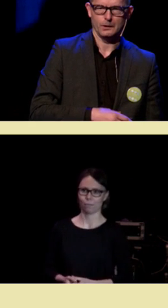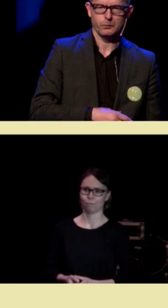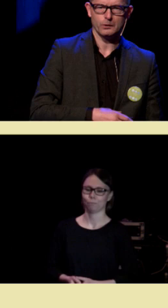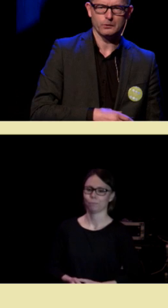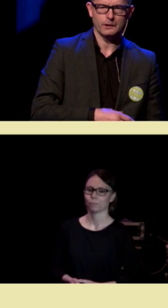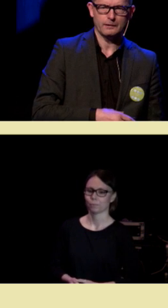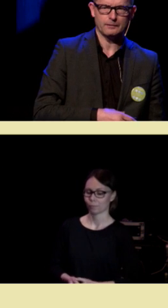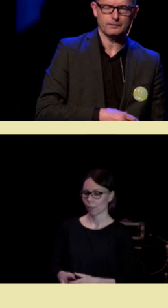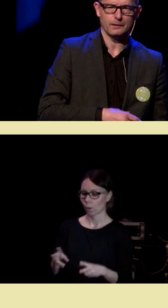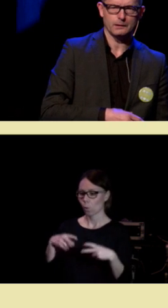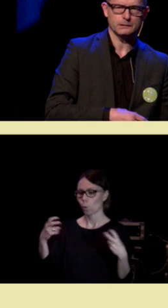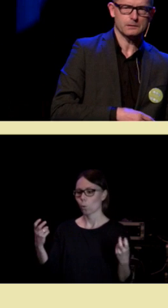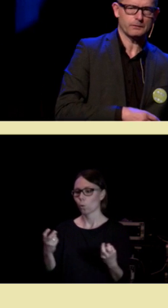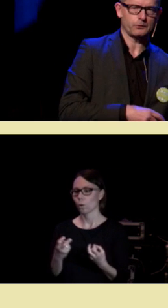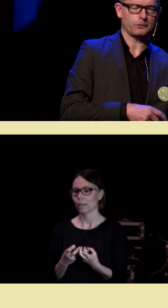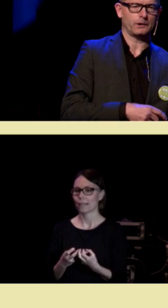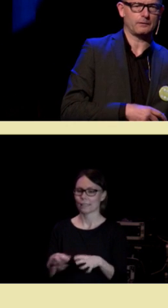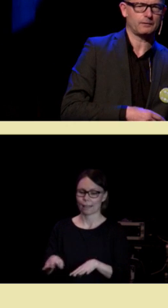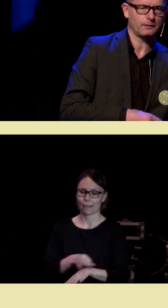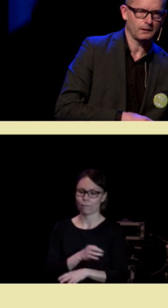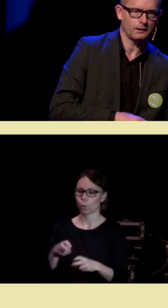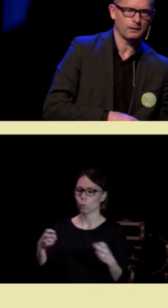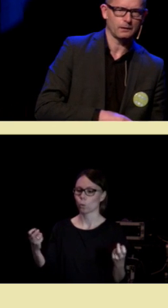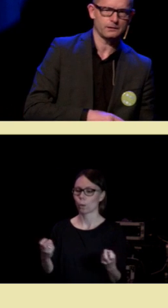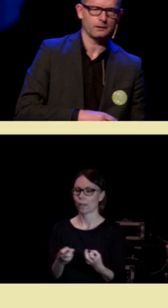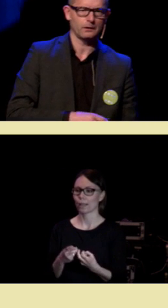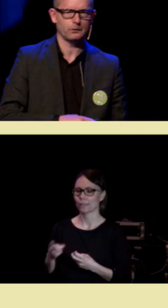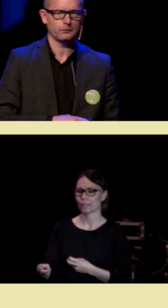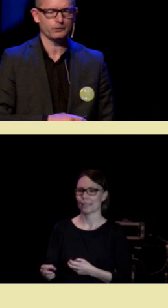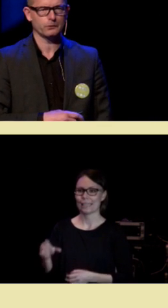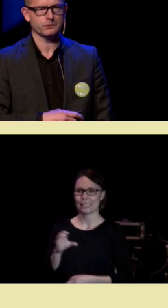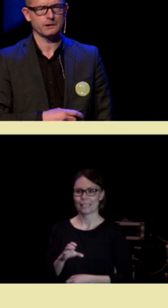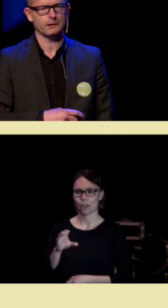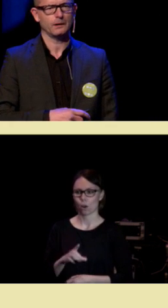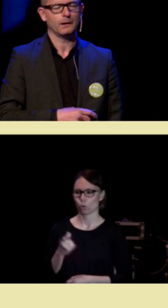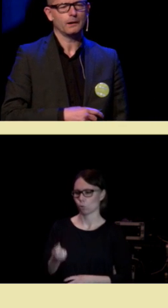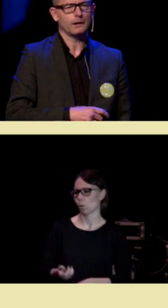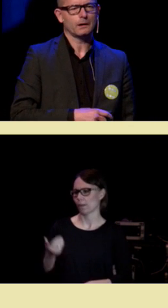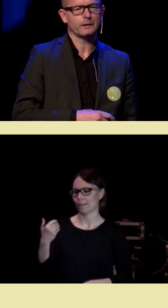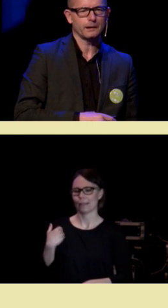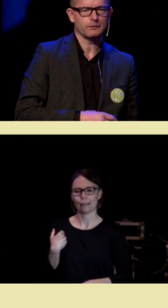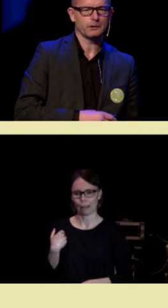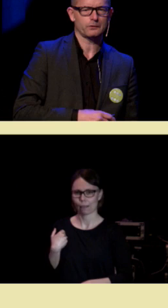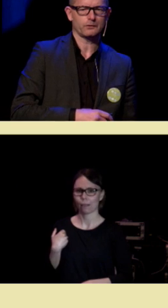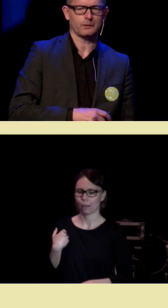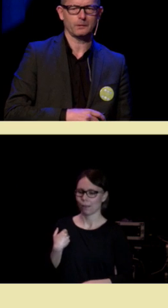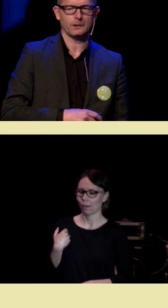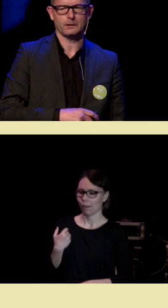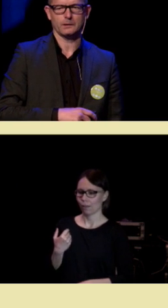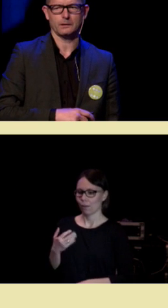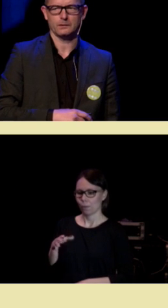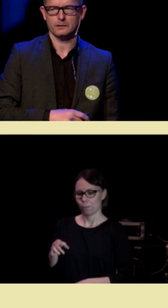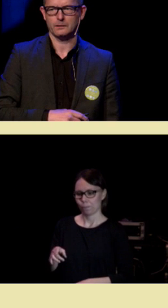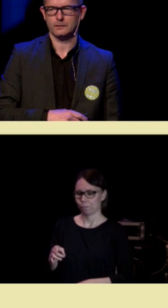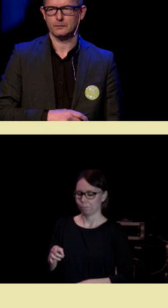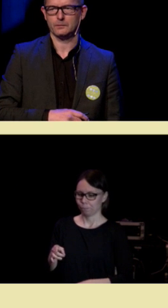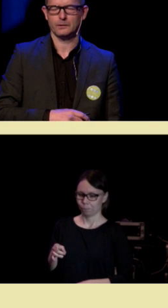På en kongress, en nevrokongress i Chicago for noen år siden, der jeg var, så sa min